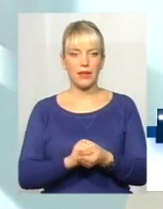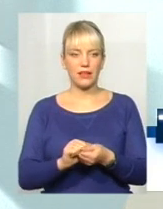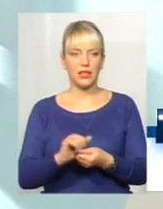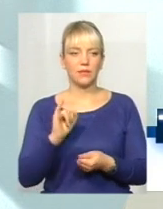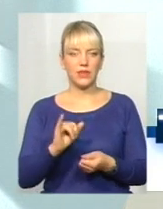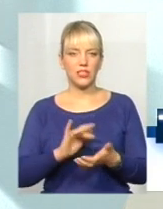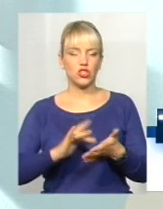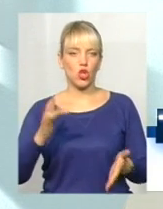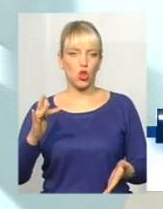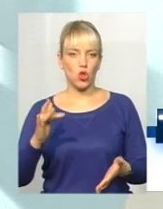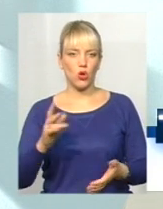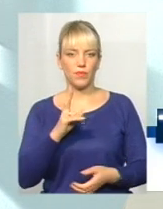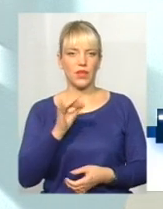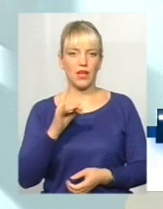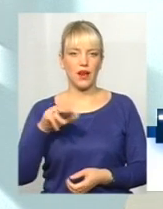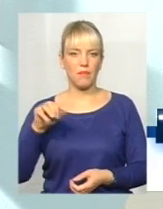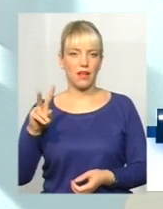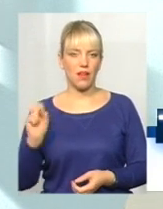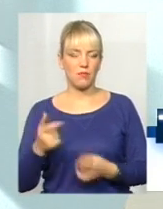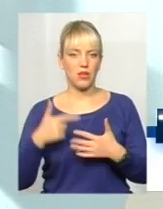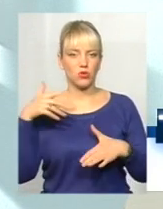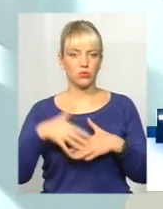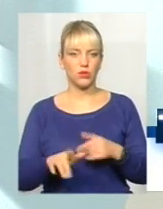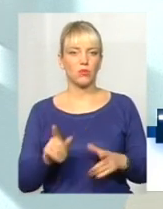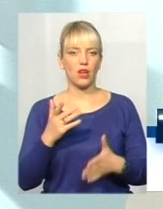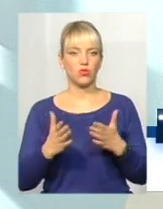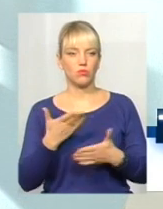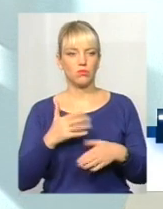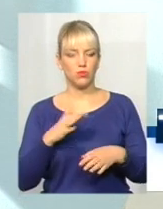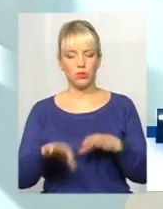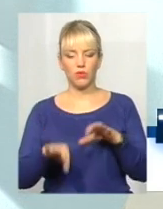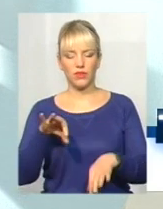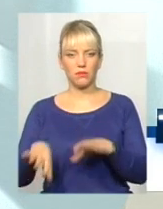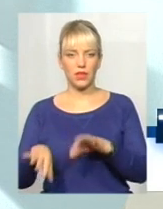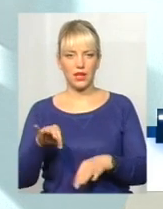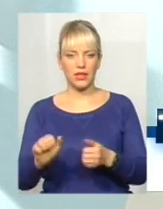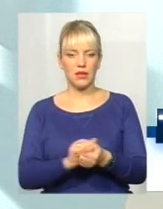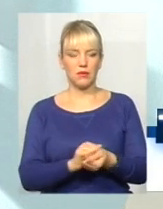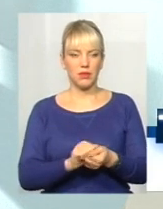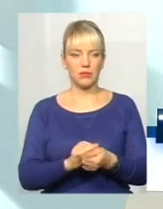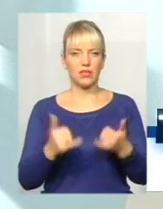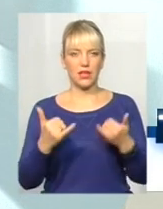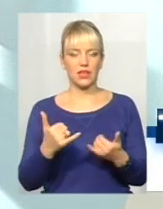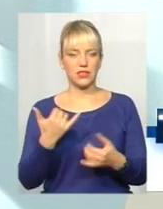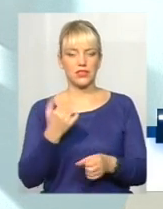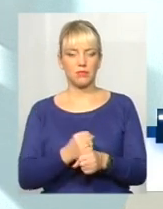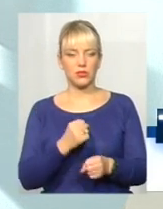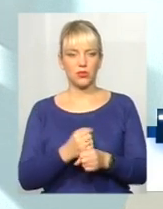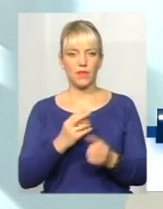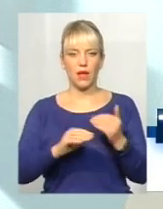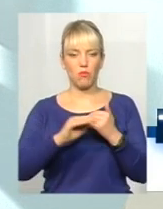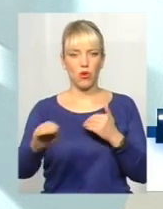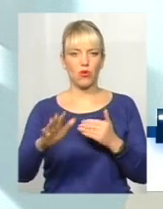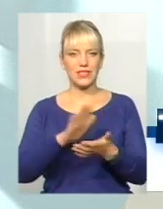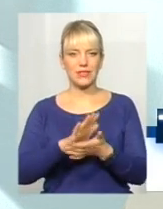скло з керамікою. Ми розуміємо, що навіть якщо ми будемо відбирати, ми відбираємо папір. Наразі зараз працює на полігоні